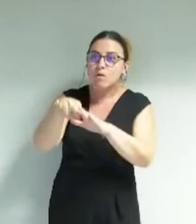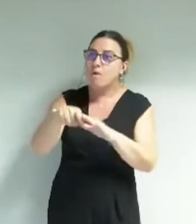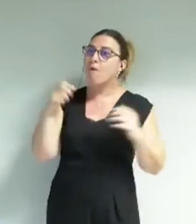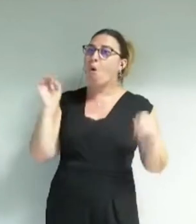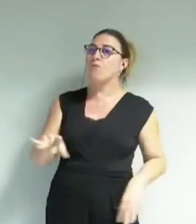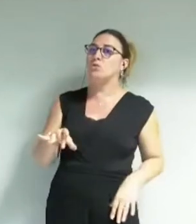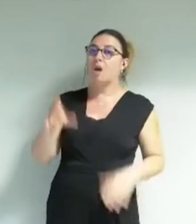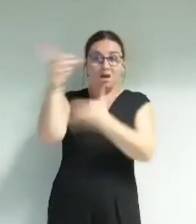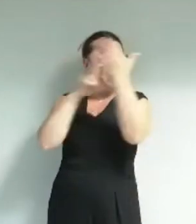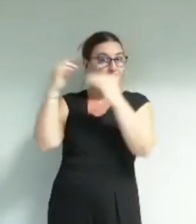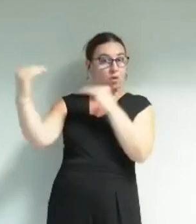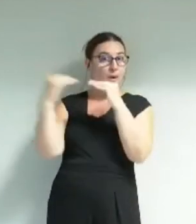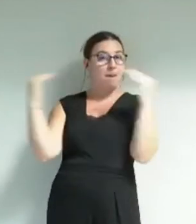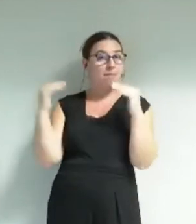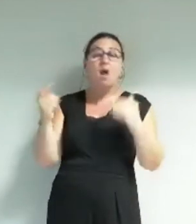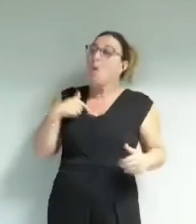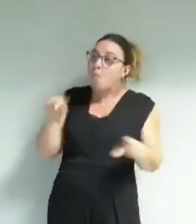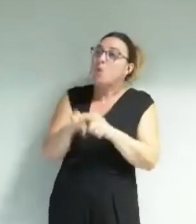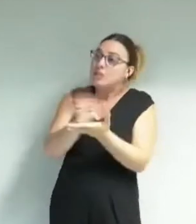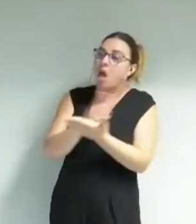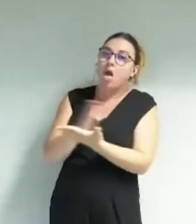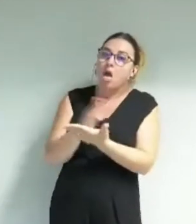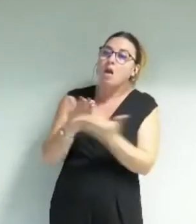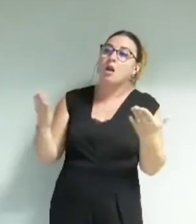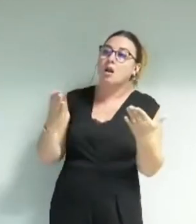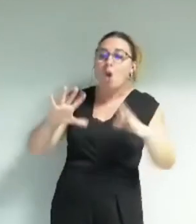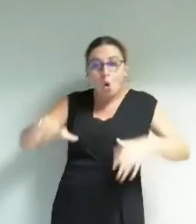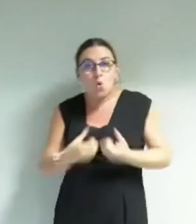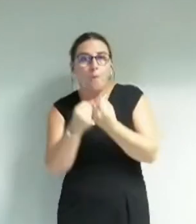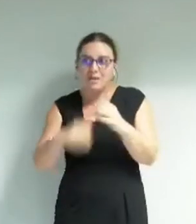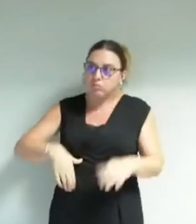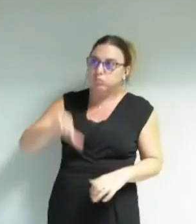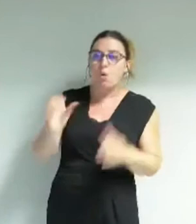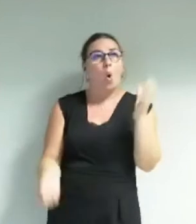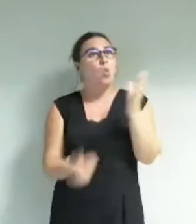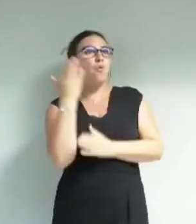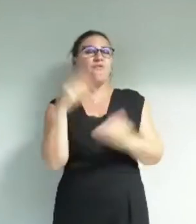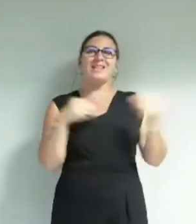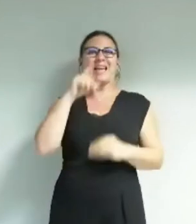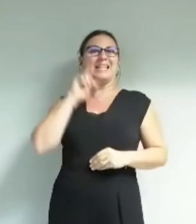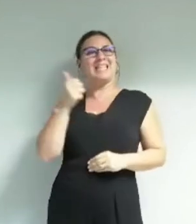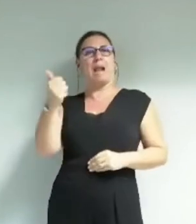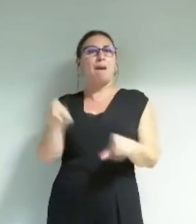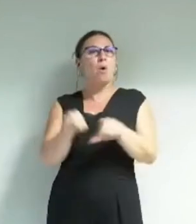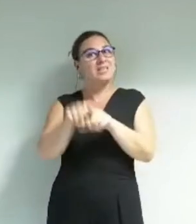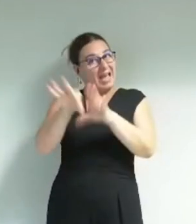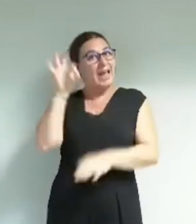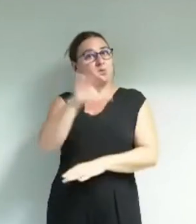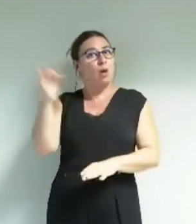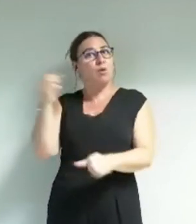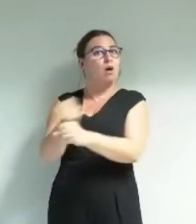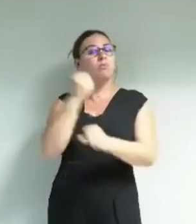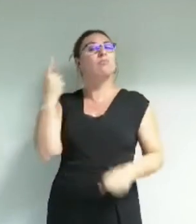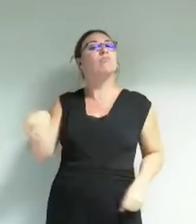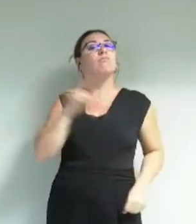département a fait de même en fait donc moi aussi j'ai des doutes sur la capacité de la nouvelle directrice qui a elle aussi été élue à l'unanimité de vos